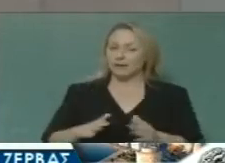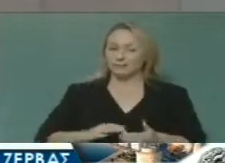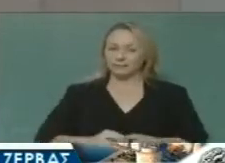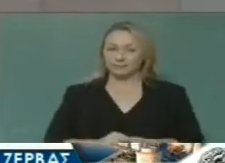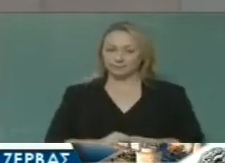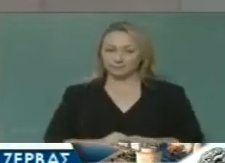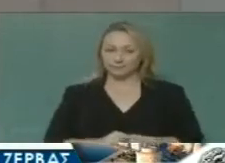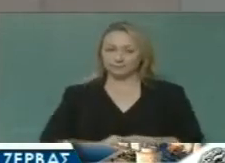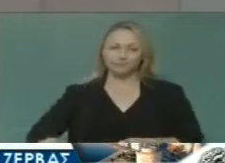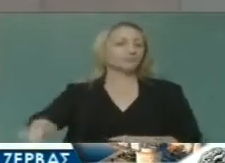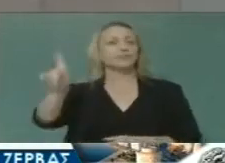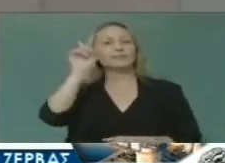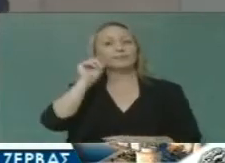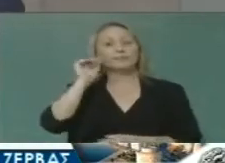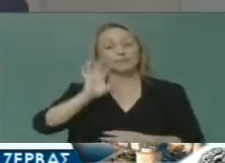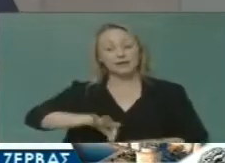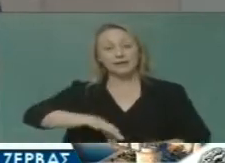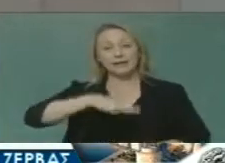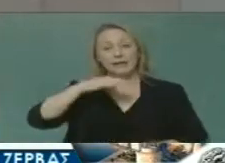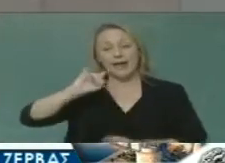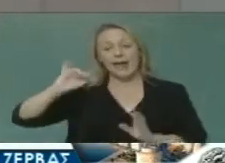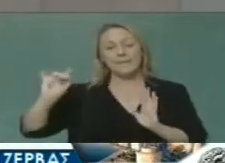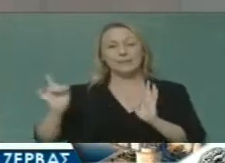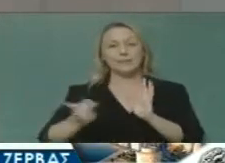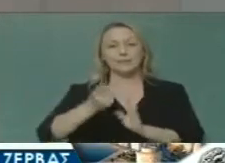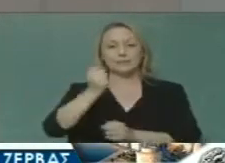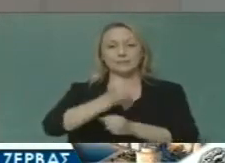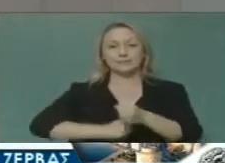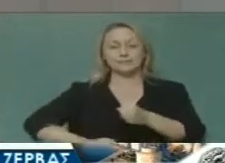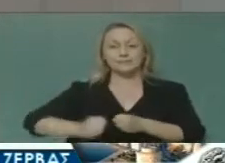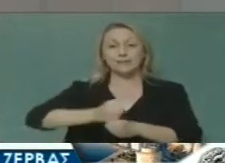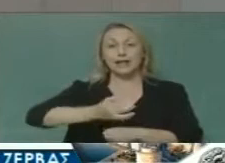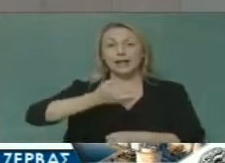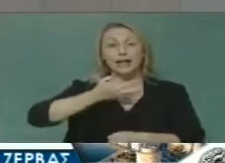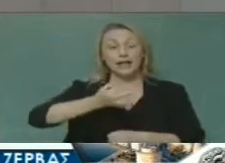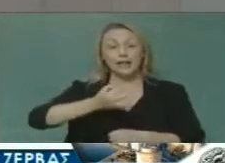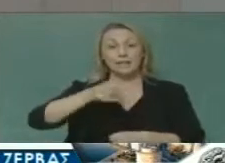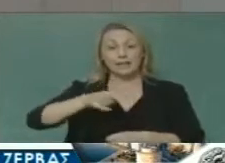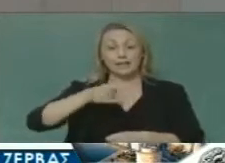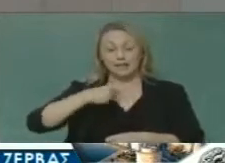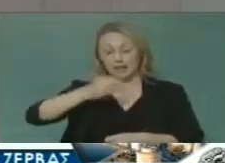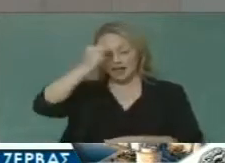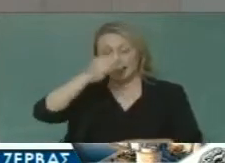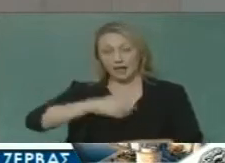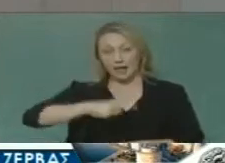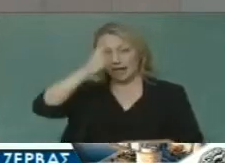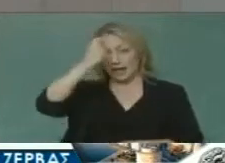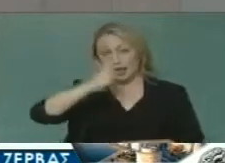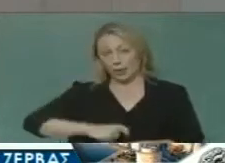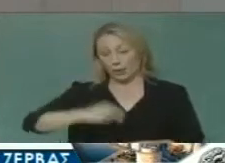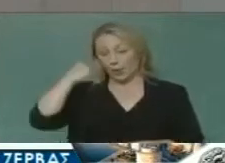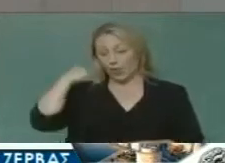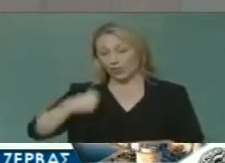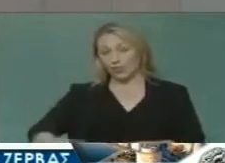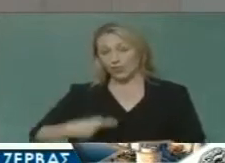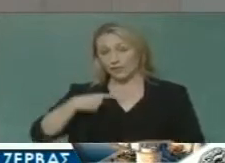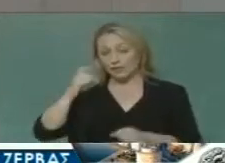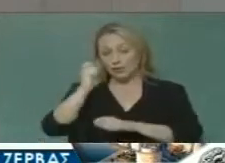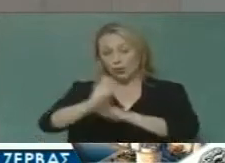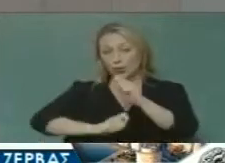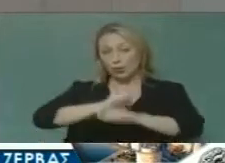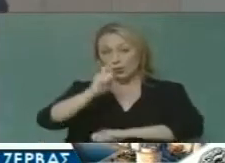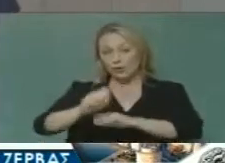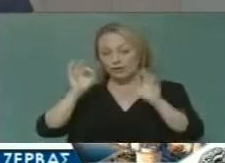Κυρίες και κύριοι υποσχέθηκα από την πρώτη στιγμή πως θα είμαι δήμαρχος που θα κάνει τη δουλειά θέλοντας να σηματεωτήσω μια